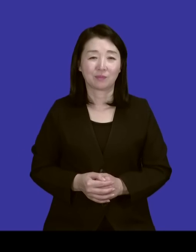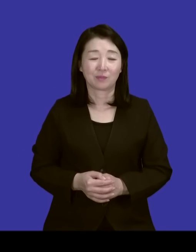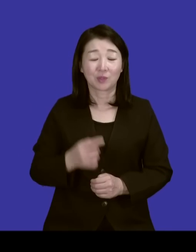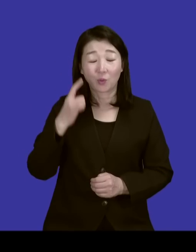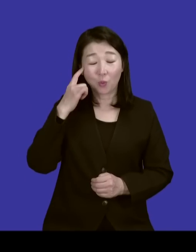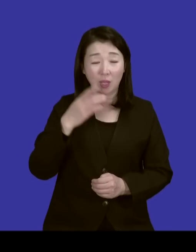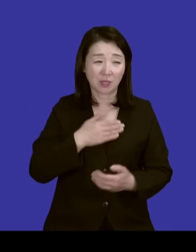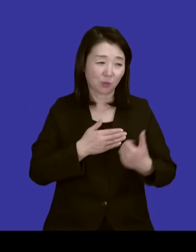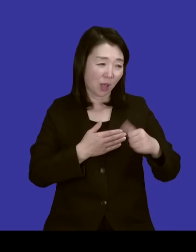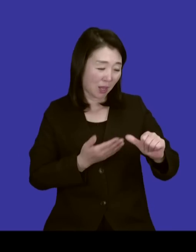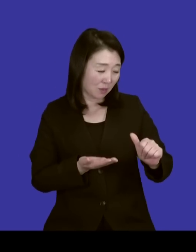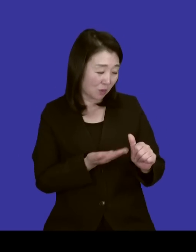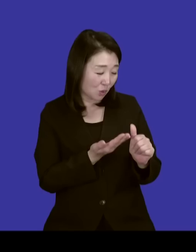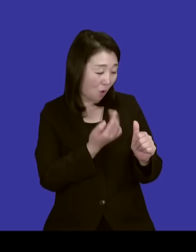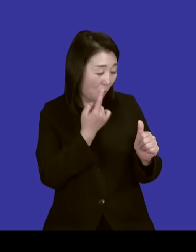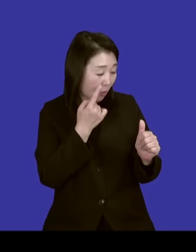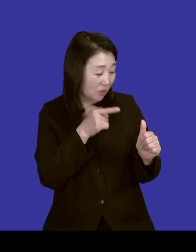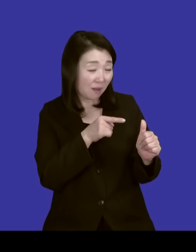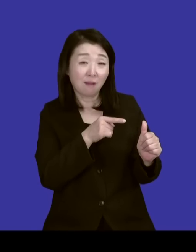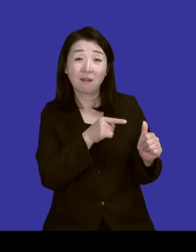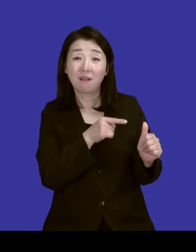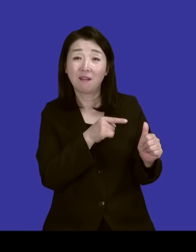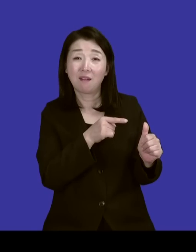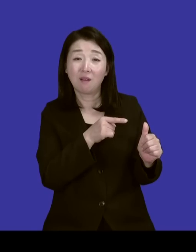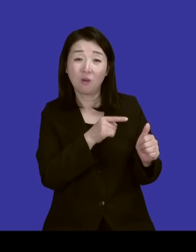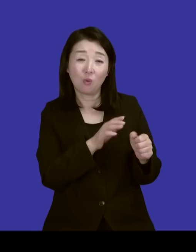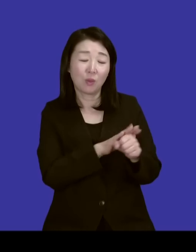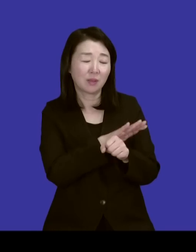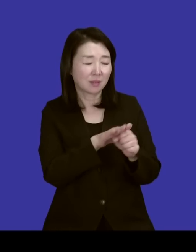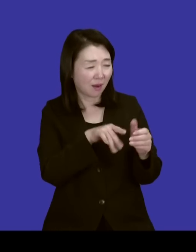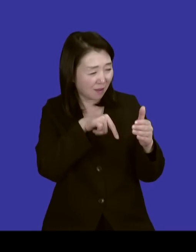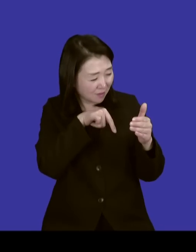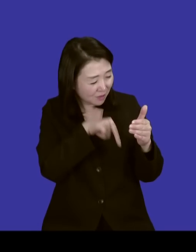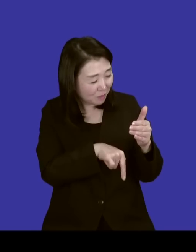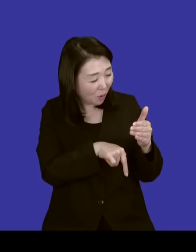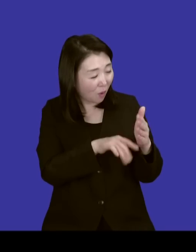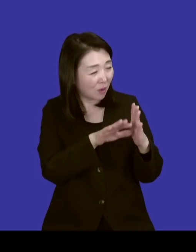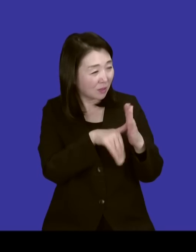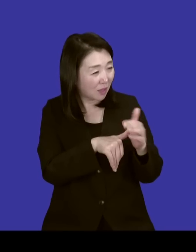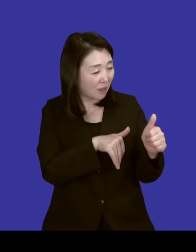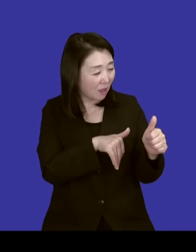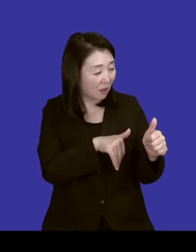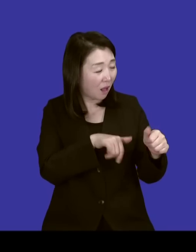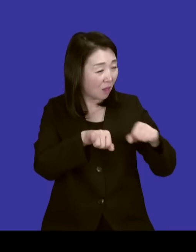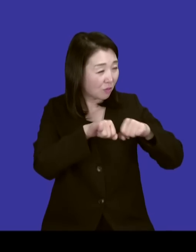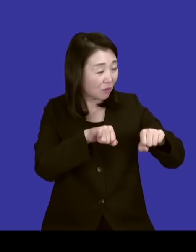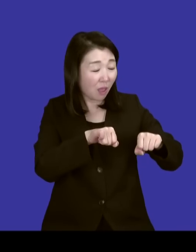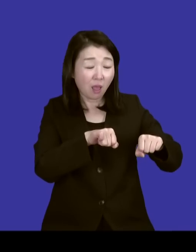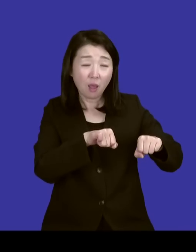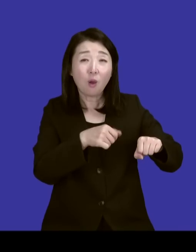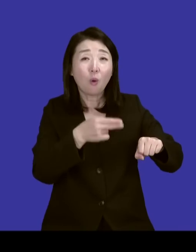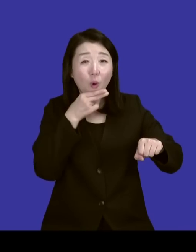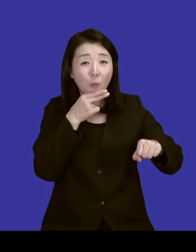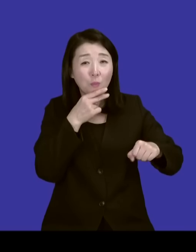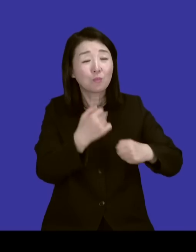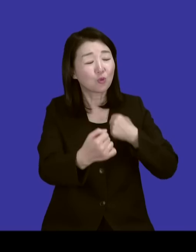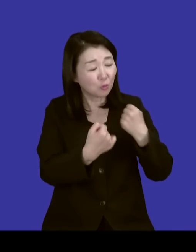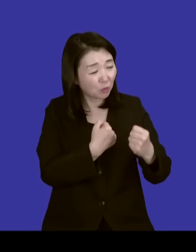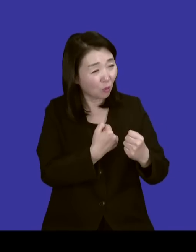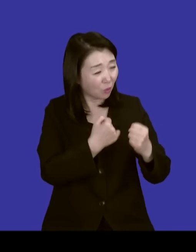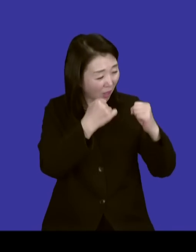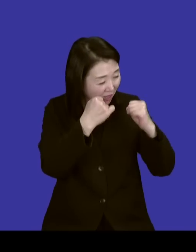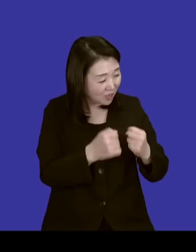아들을 키워보니까 점점 사랑이 깊어질수록 걔가 뭘 특별한 일을 하는 것보다 그냥 있는 것 같아.